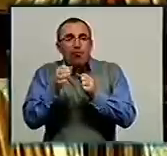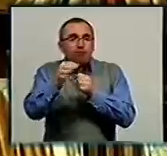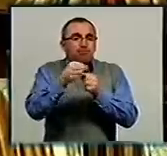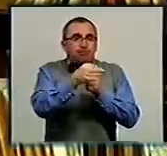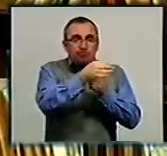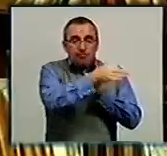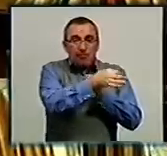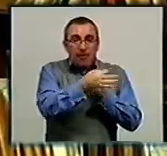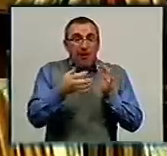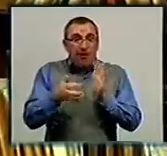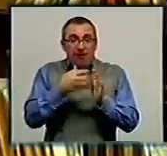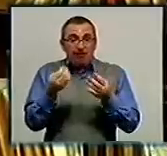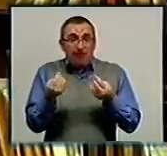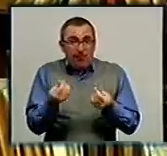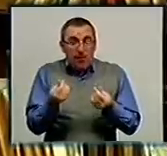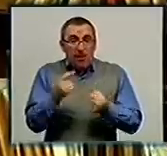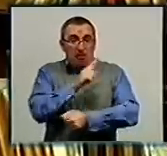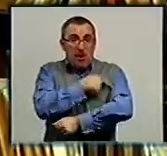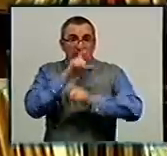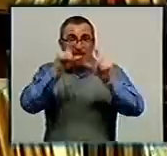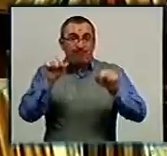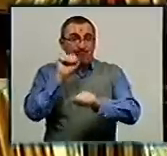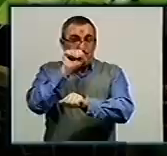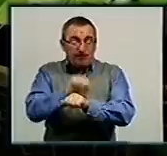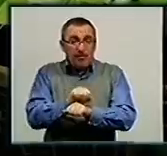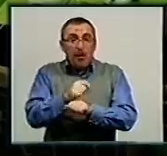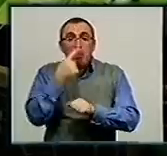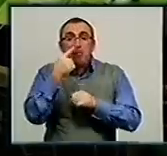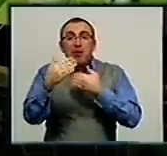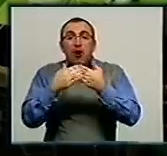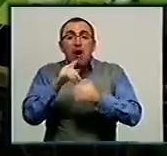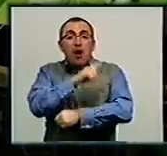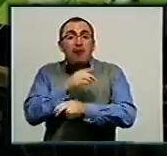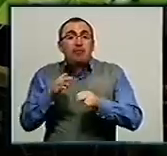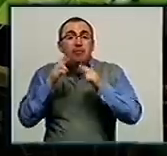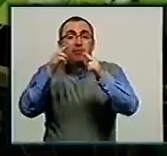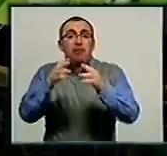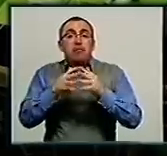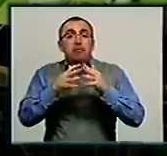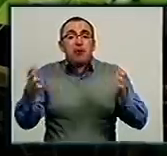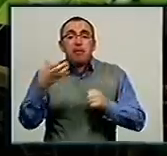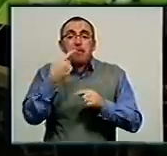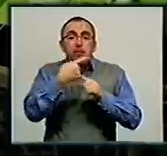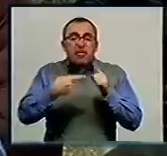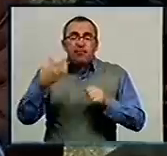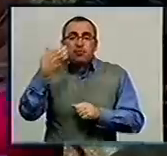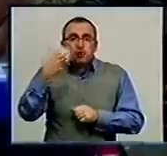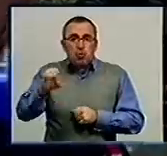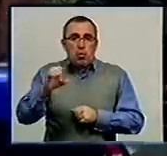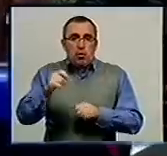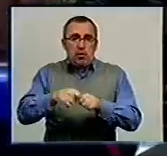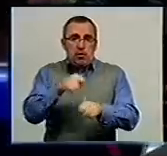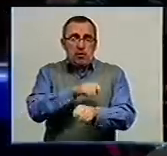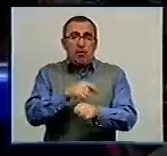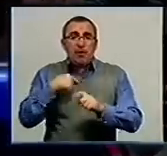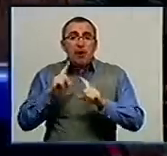Якщо через брак фінансування медзаклад припинить існування, до найближчої лікарні людям доведеться їхати більше, ніж півсотні кілометрів. Я доїду